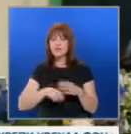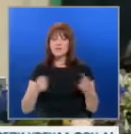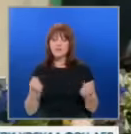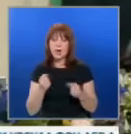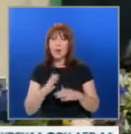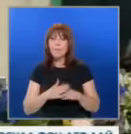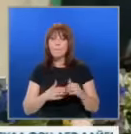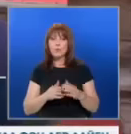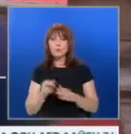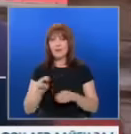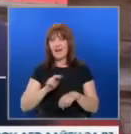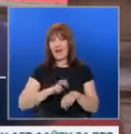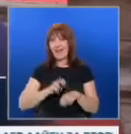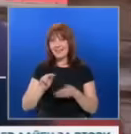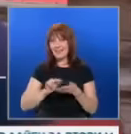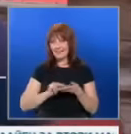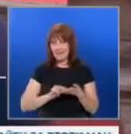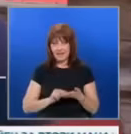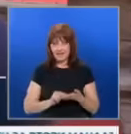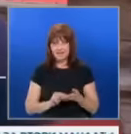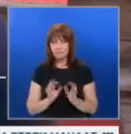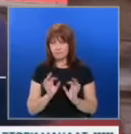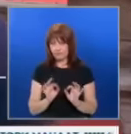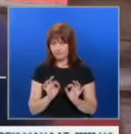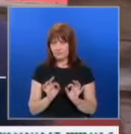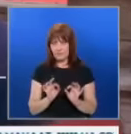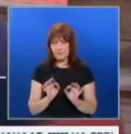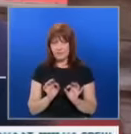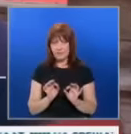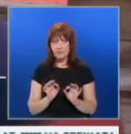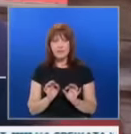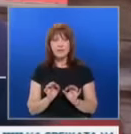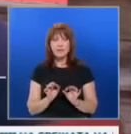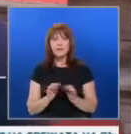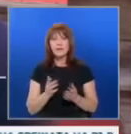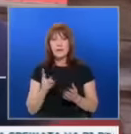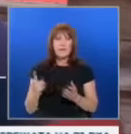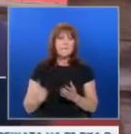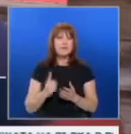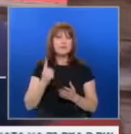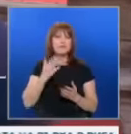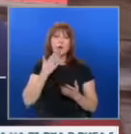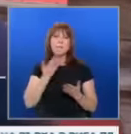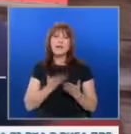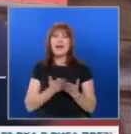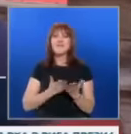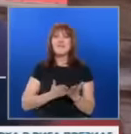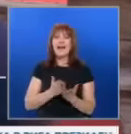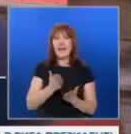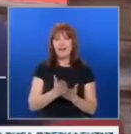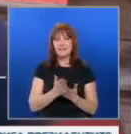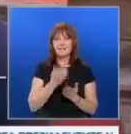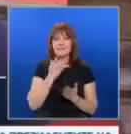подготовката на декларацията. Така, например, преночалното предложение на варианта за